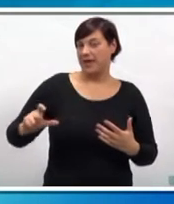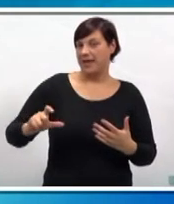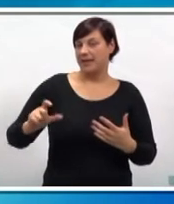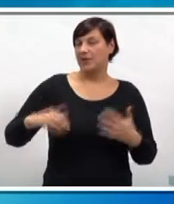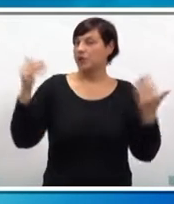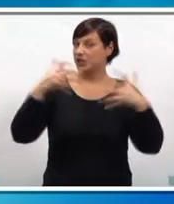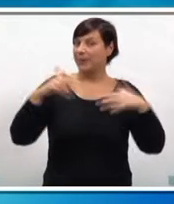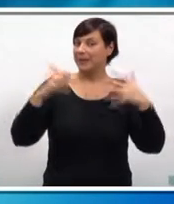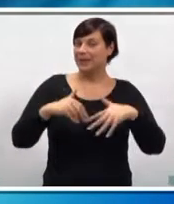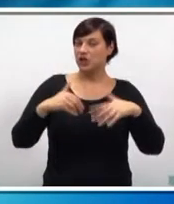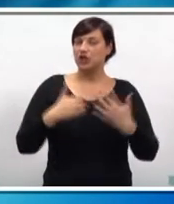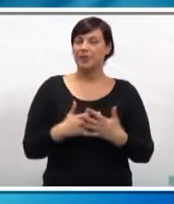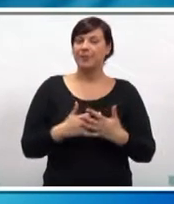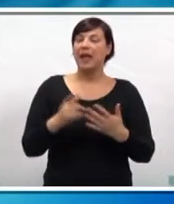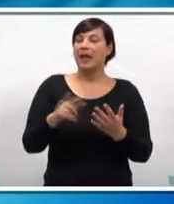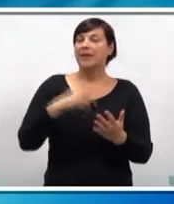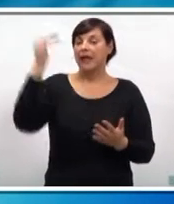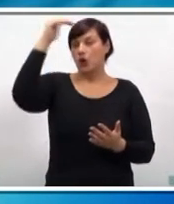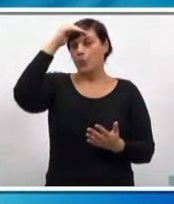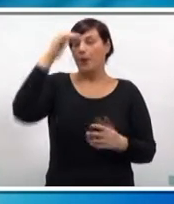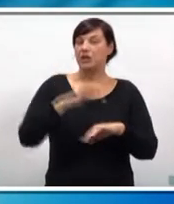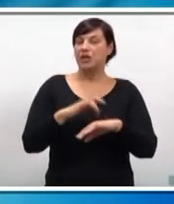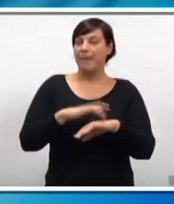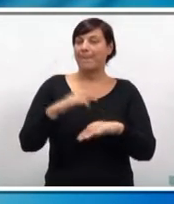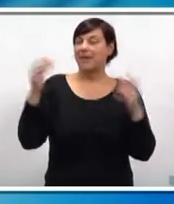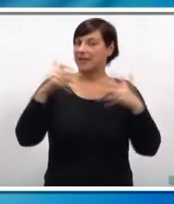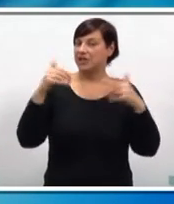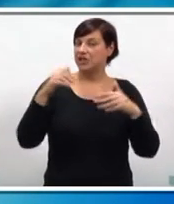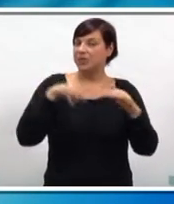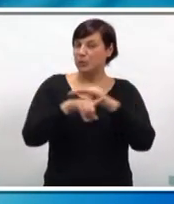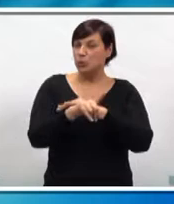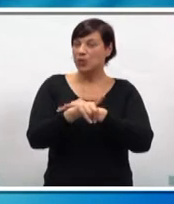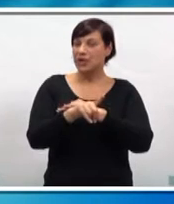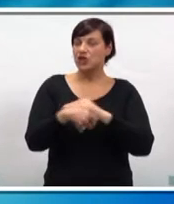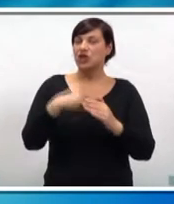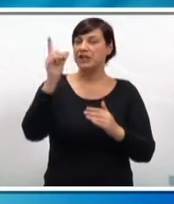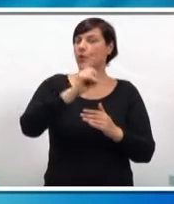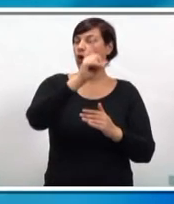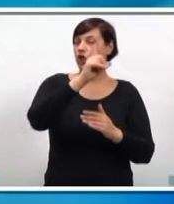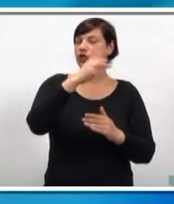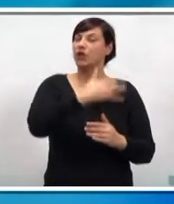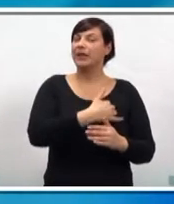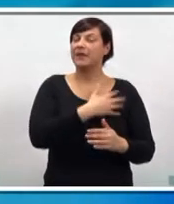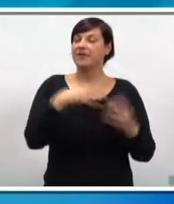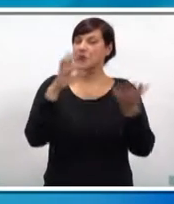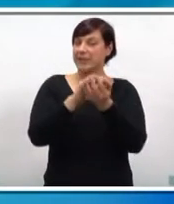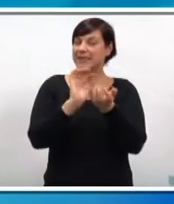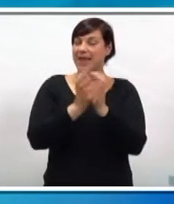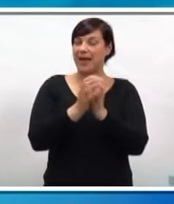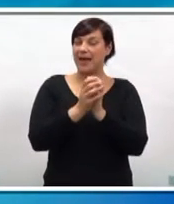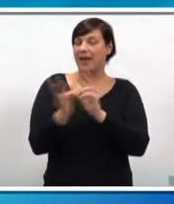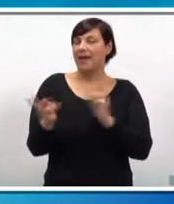gdje će mjestimice biti i kiše. Tijekom noći na petak kiše će biti i u unutrašnosti, a u Gorskoj Hrvatskoj i snijega.